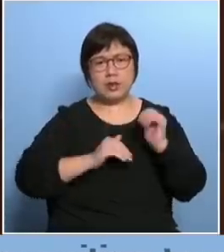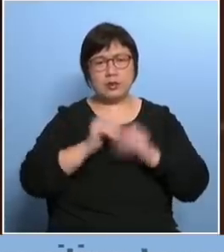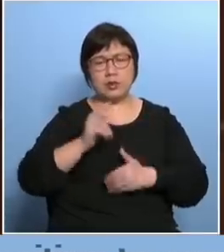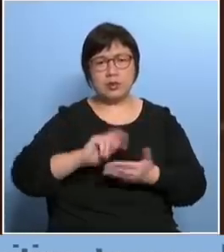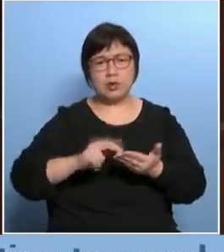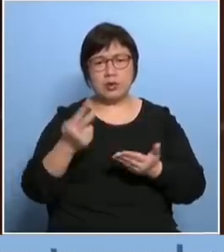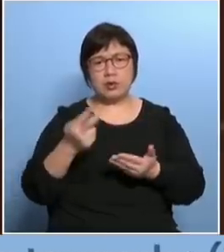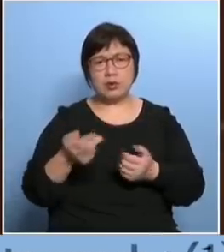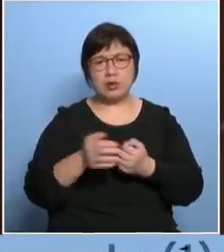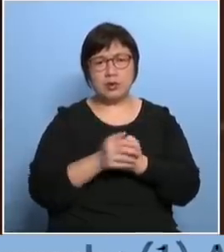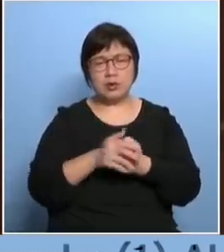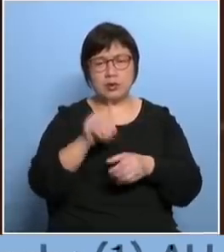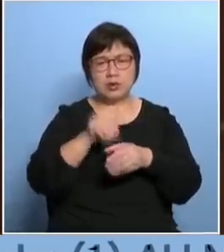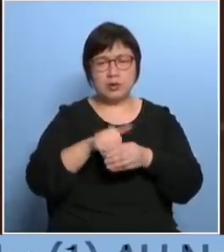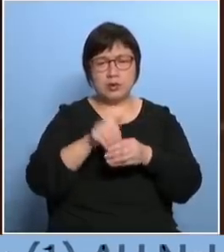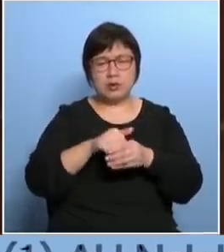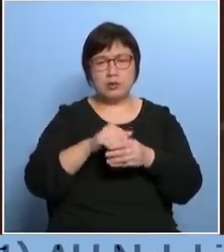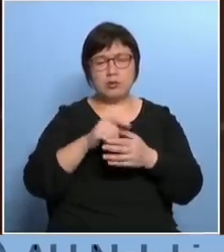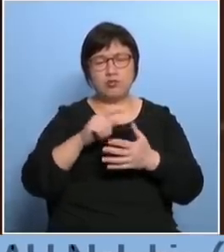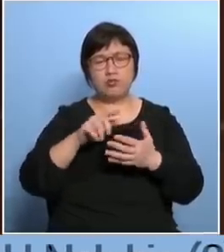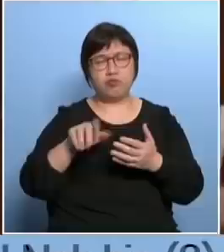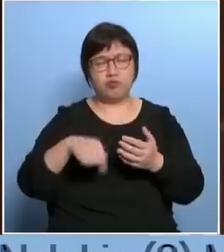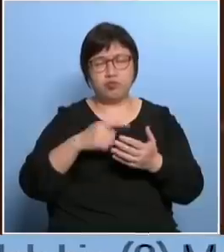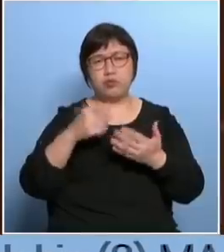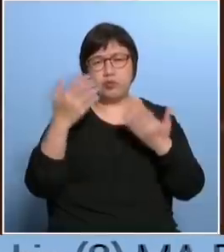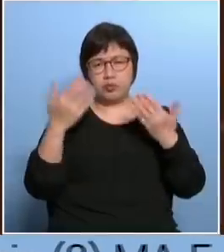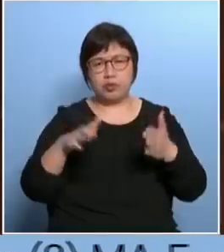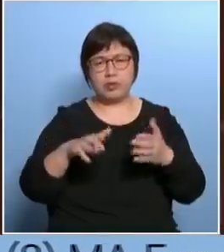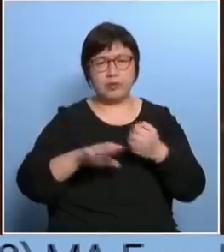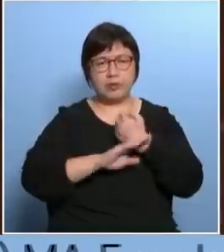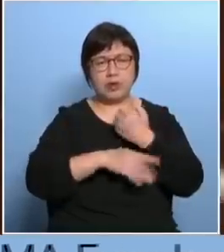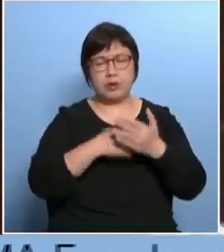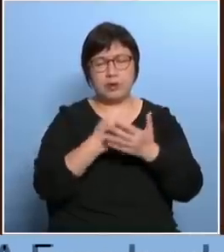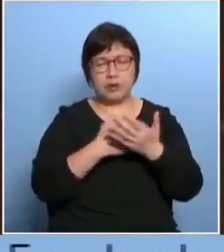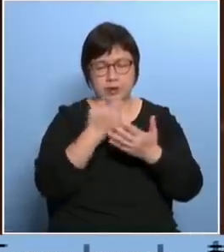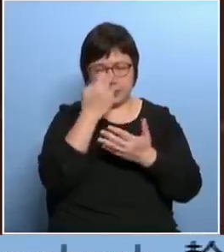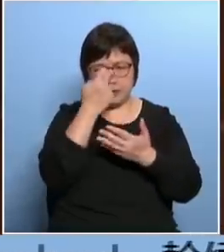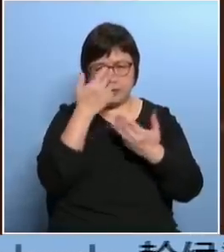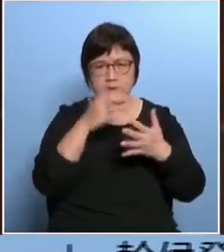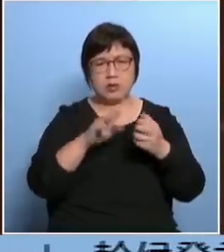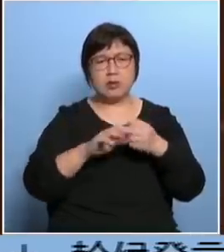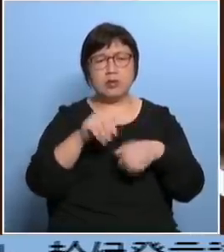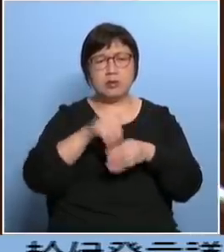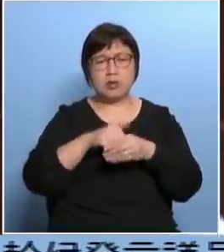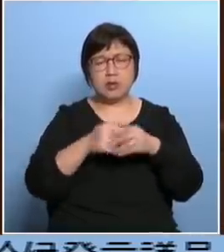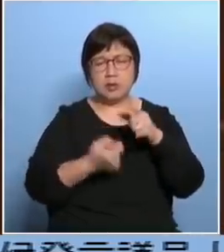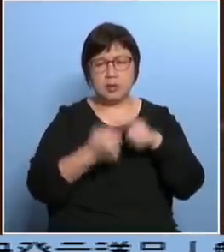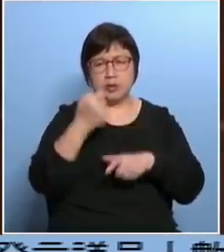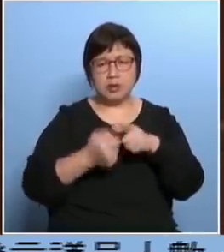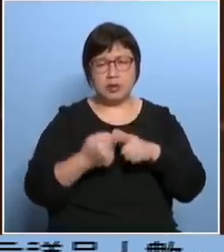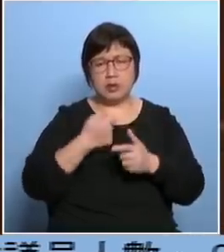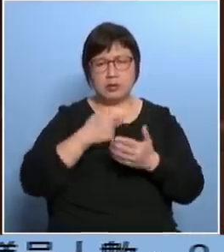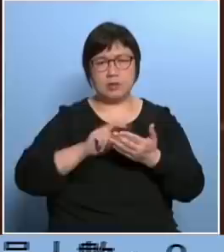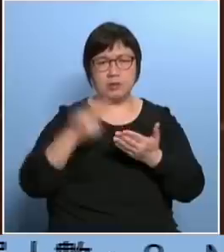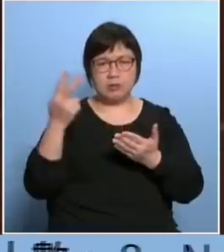的修订但是当一个选举周期完了之后你们检视完整个法例检视完整个选举有什么不公平或者有什么需要